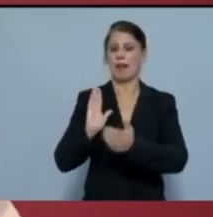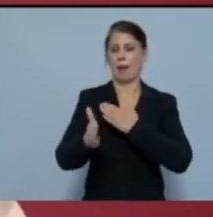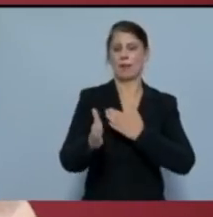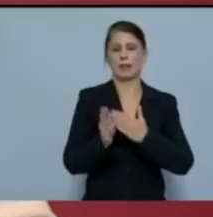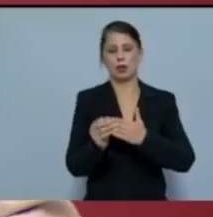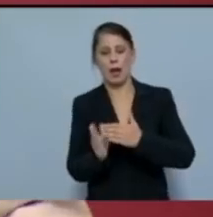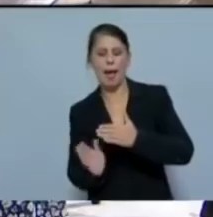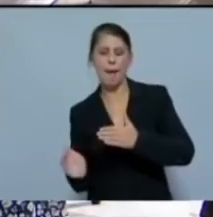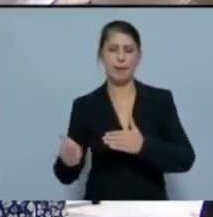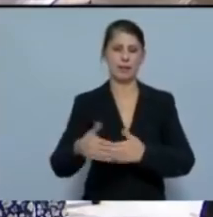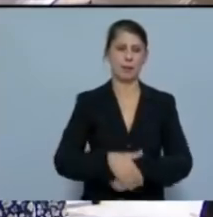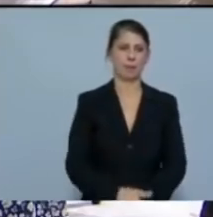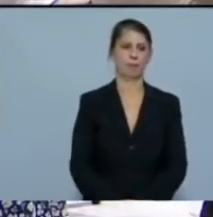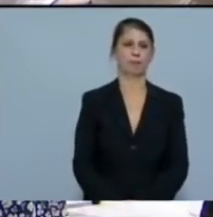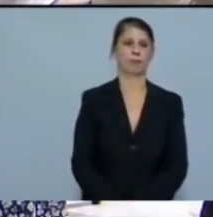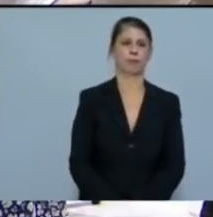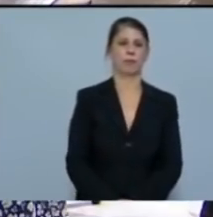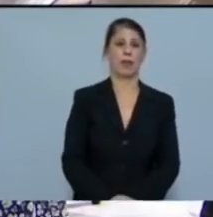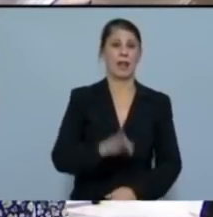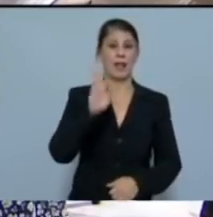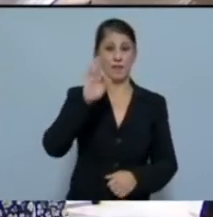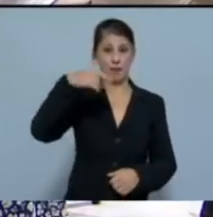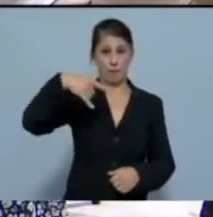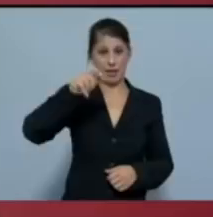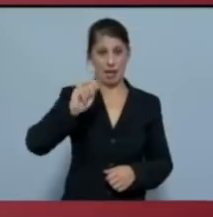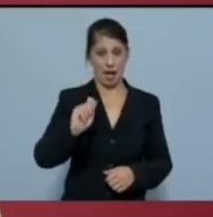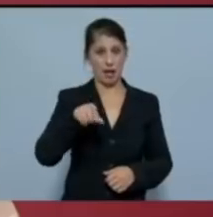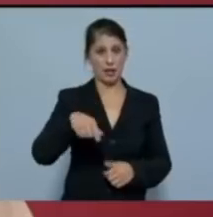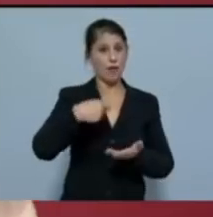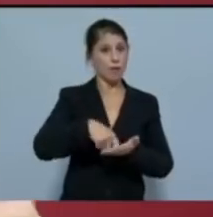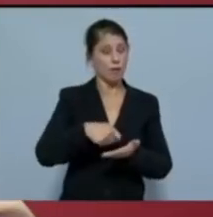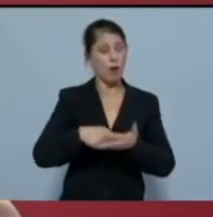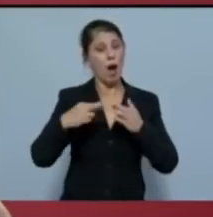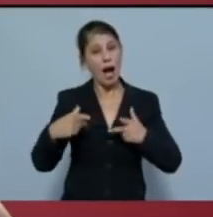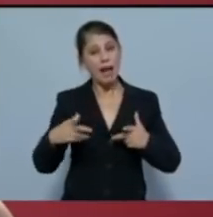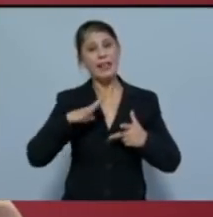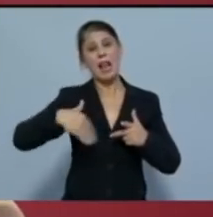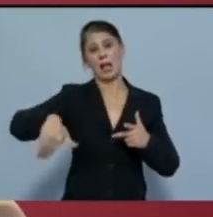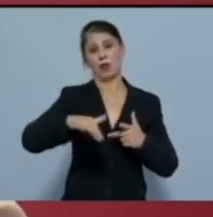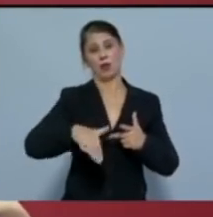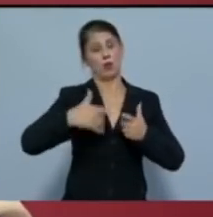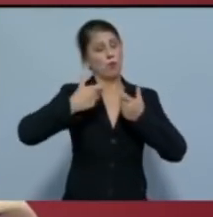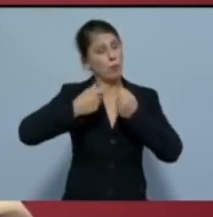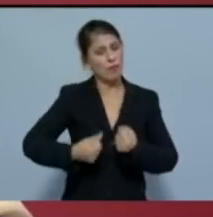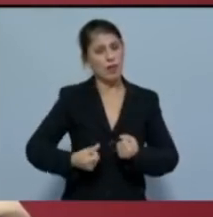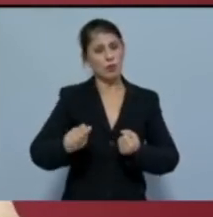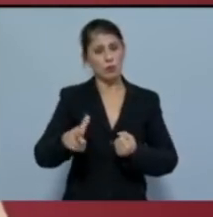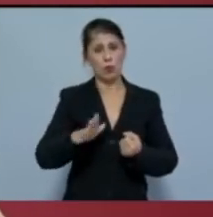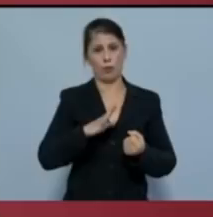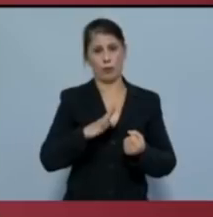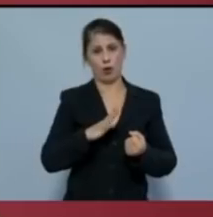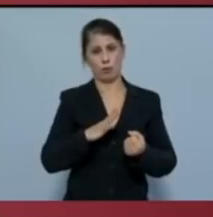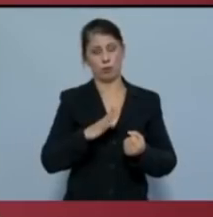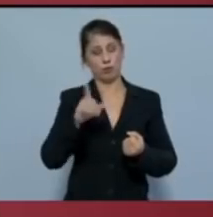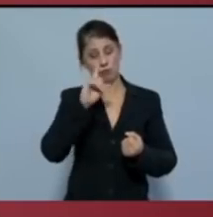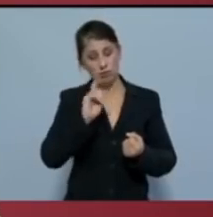Ο ΦΠΑ είναι ένας παντελός αντιλαϊκός φόρος που επιβαρύνει τα φτωχά λαϊκά στρώματα και